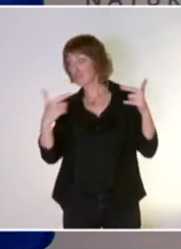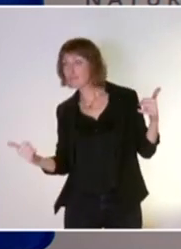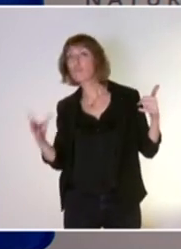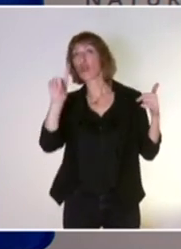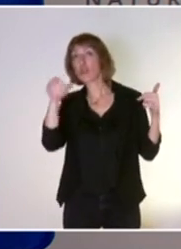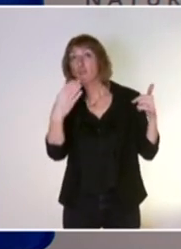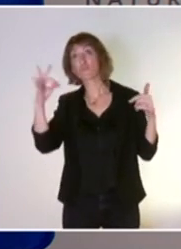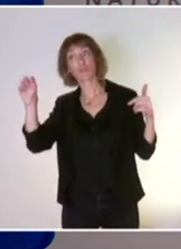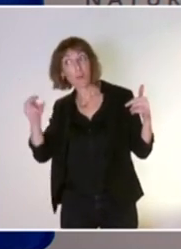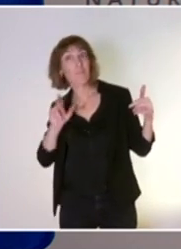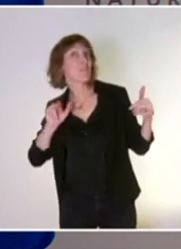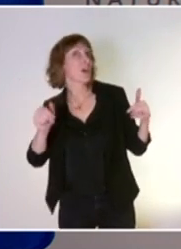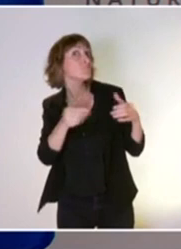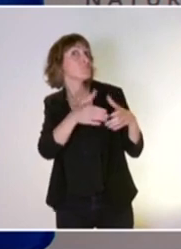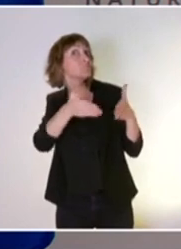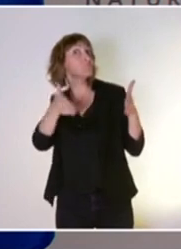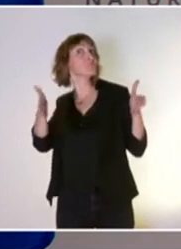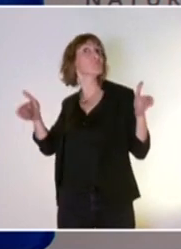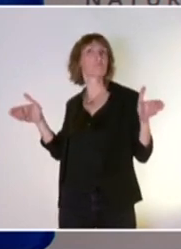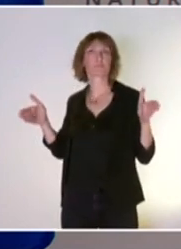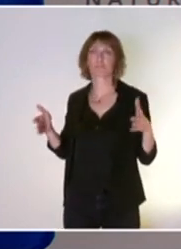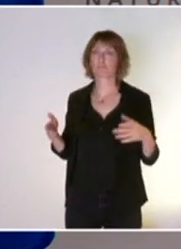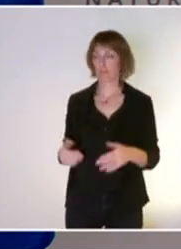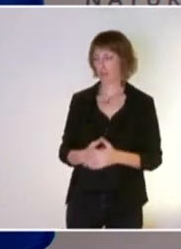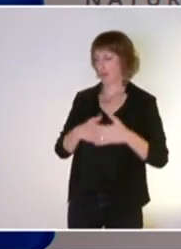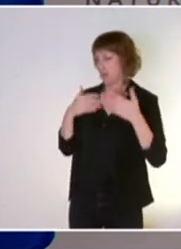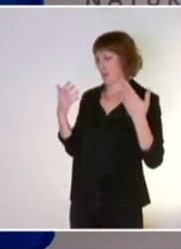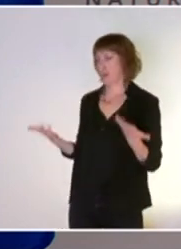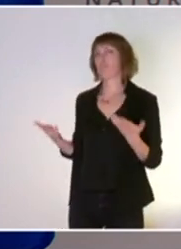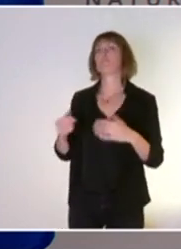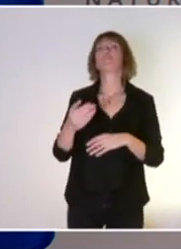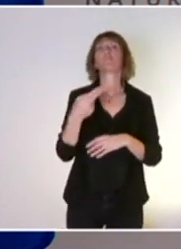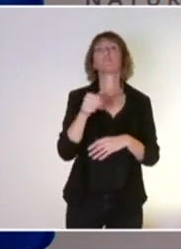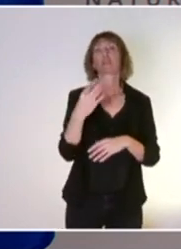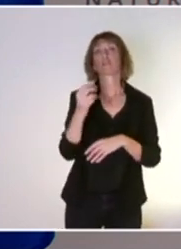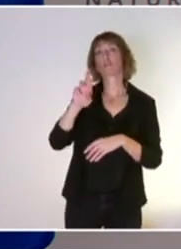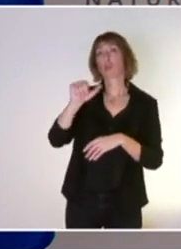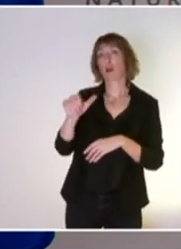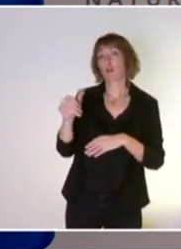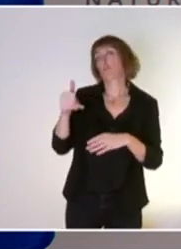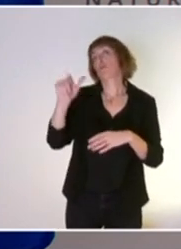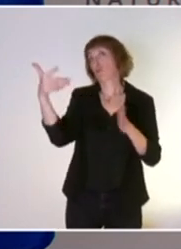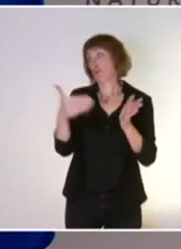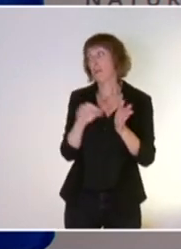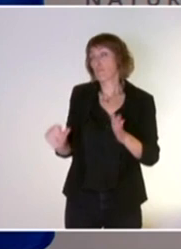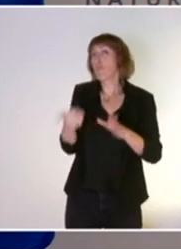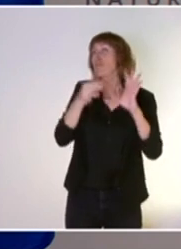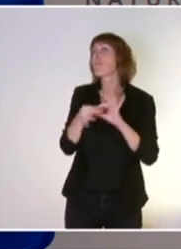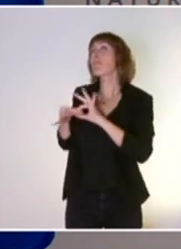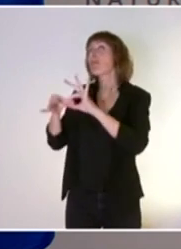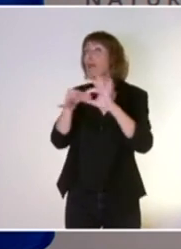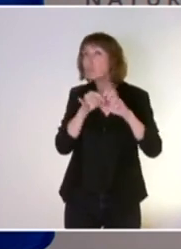Natura 2000, c'est le premier réseau mondial d'aires protégées. Donc il faut déjà imaginer que c'est un des